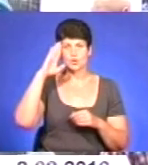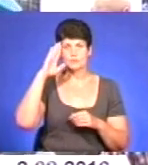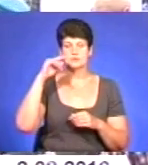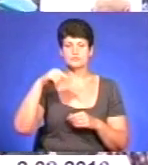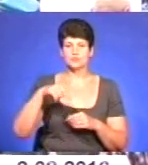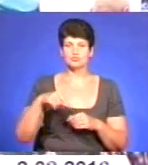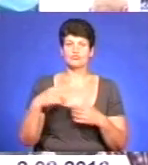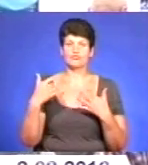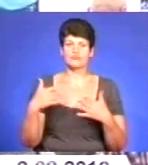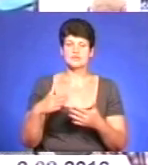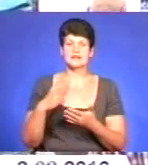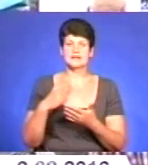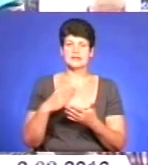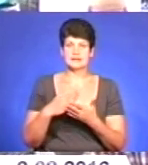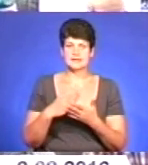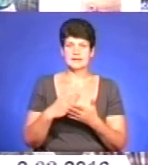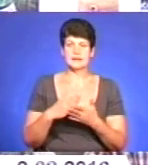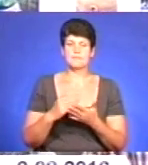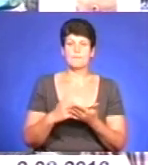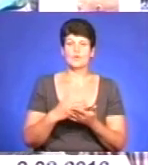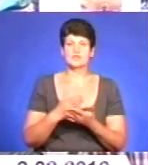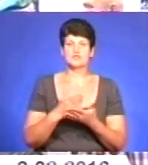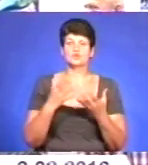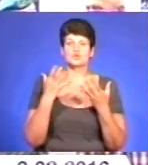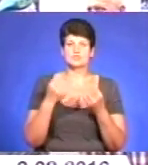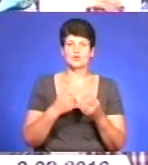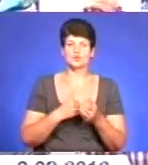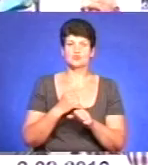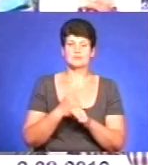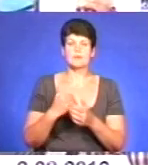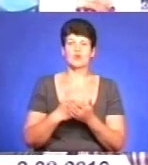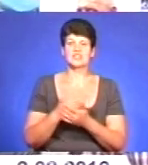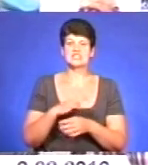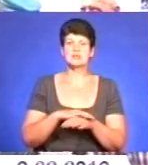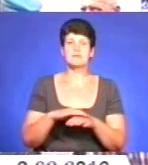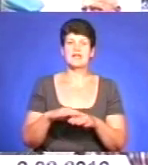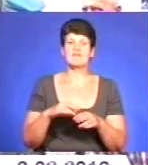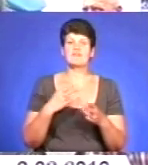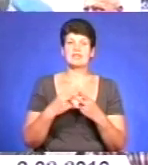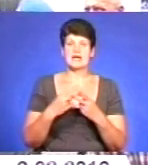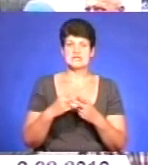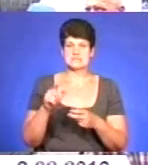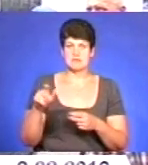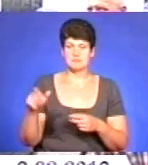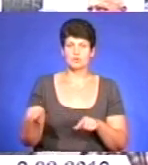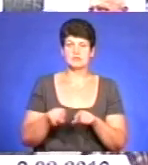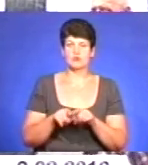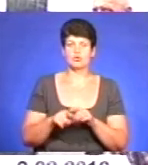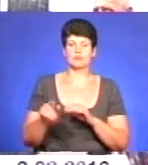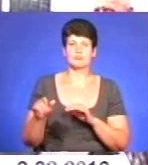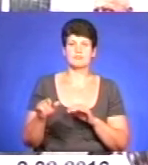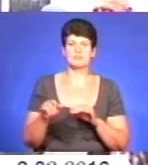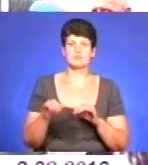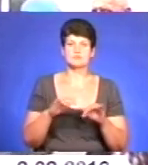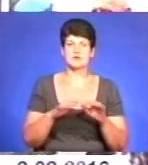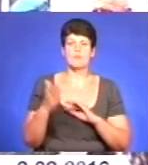вже стали майже політичними, їх хочуть зробити ще одними політичними в'язнями, так як по справі попередньої ілюстрації